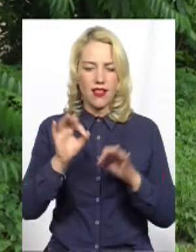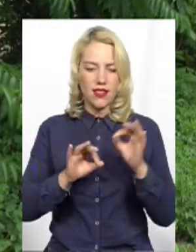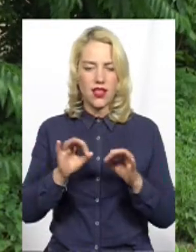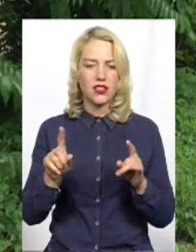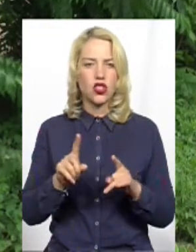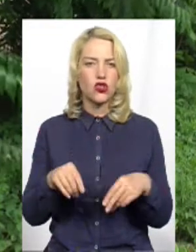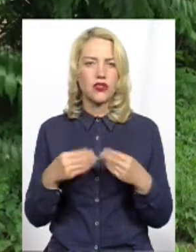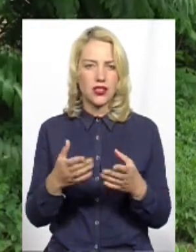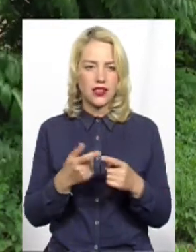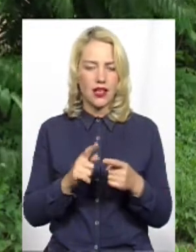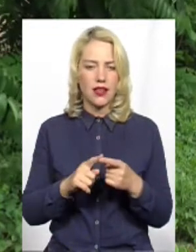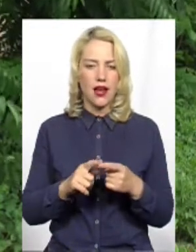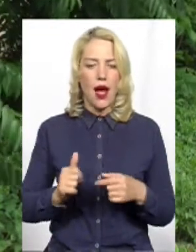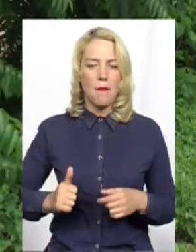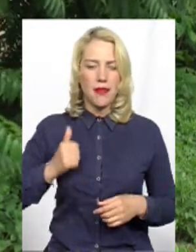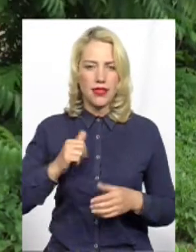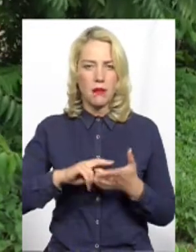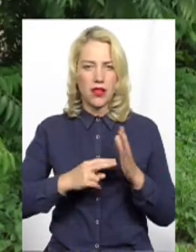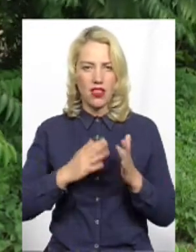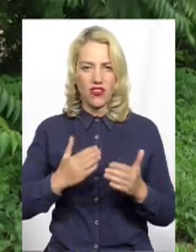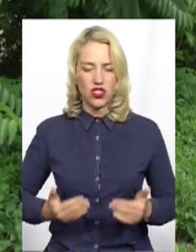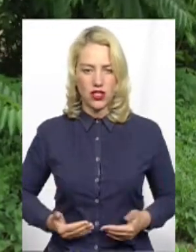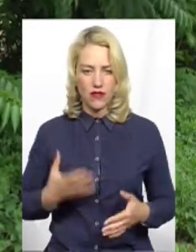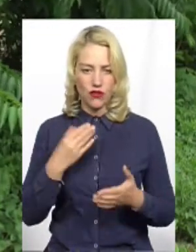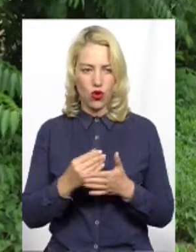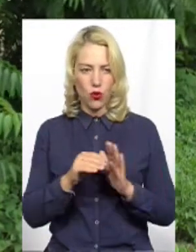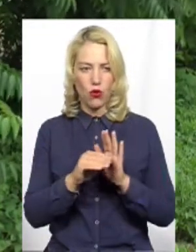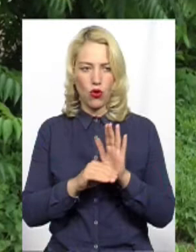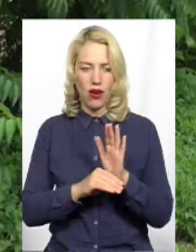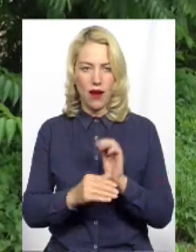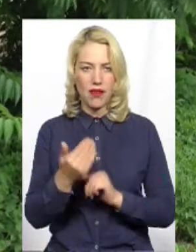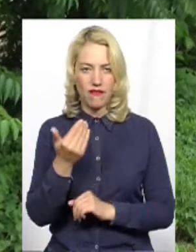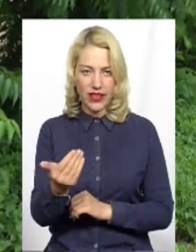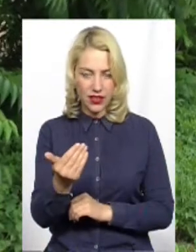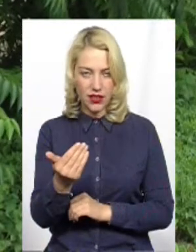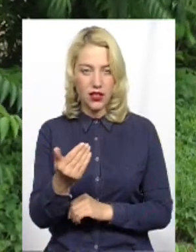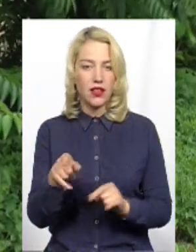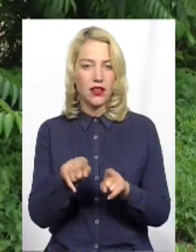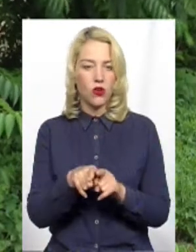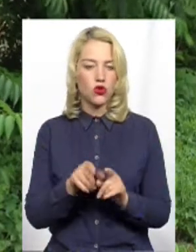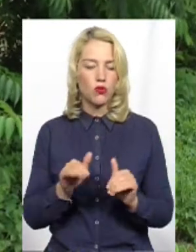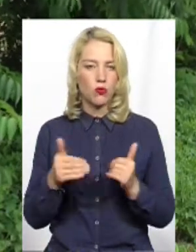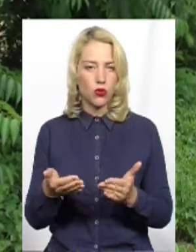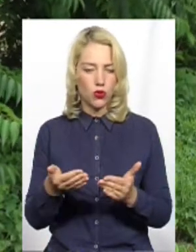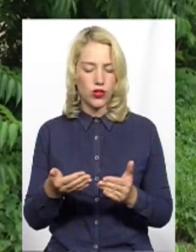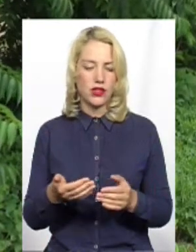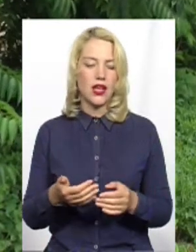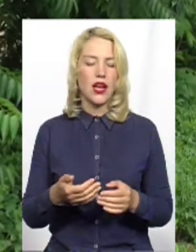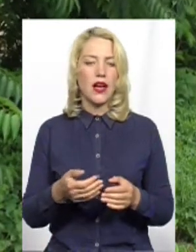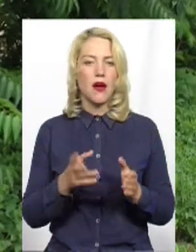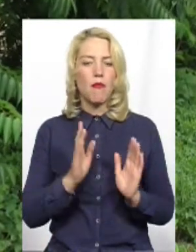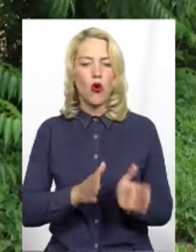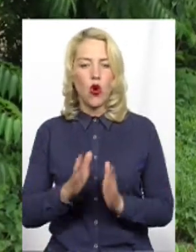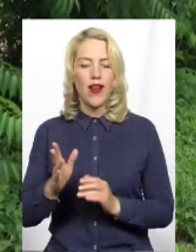амбітний план життя. Окрім того, у своїй програмі ви також пропонуєте навести порядок з кредитами.